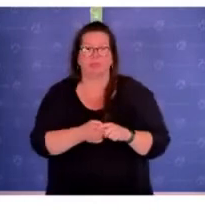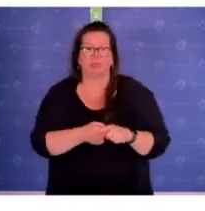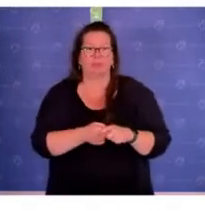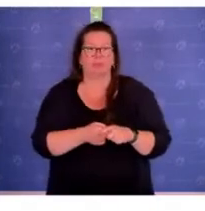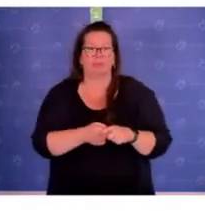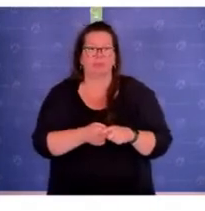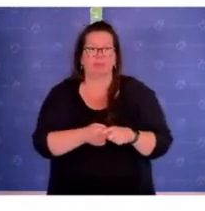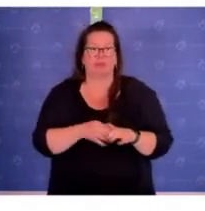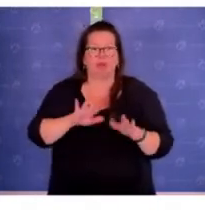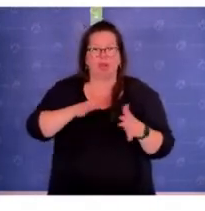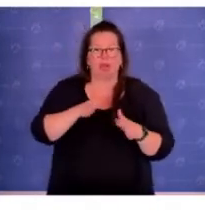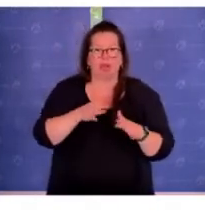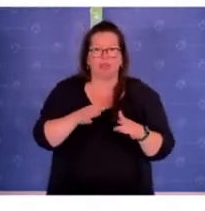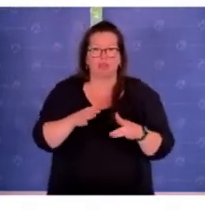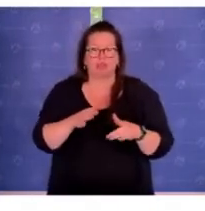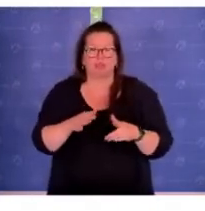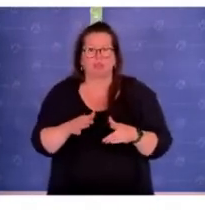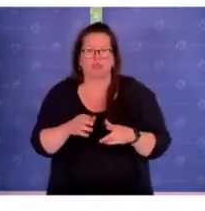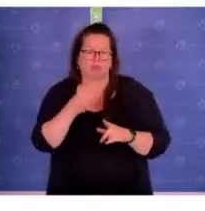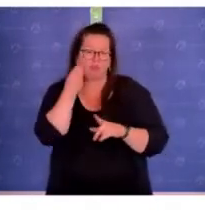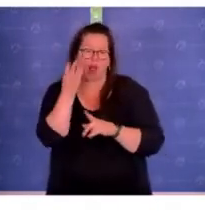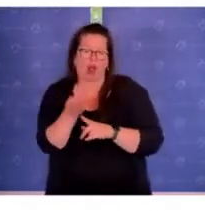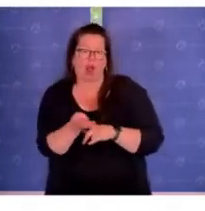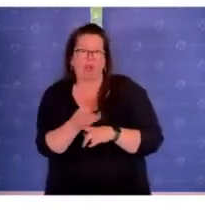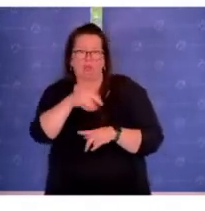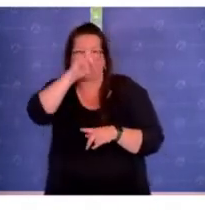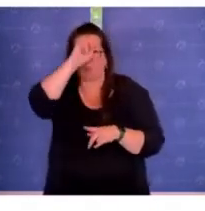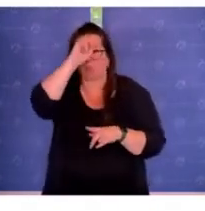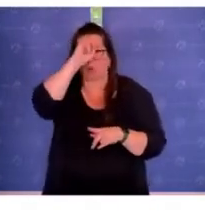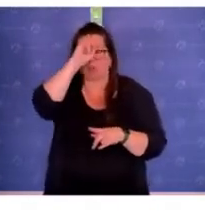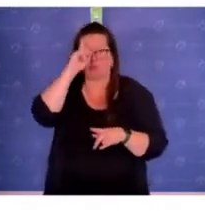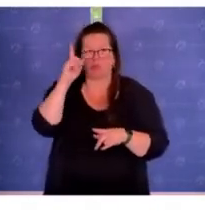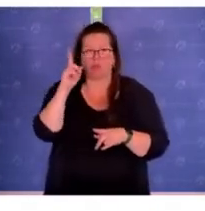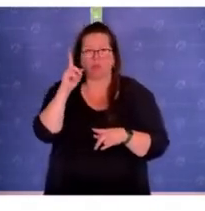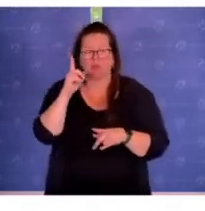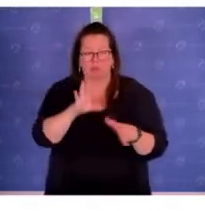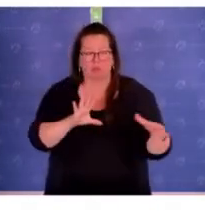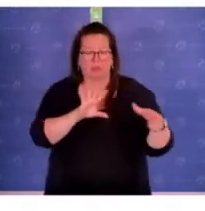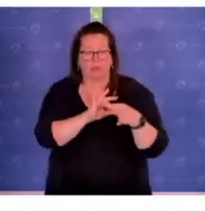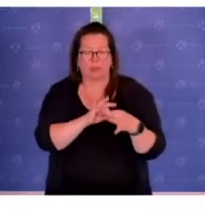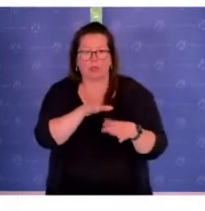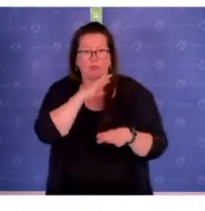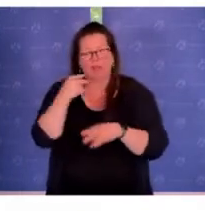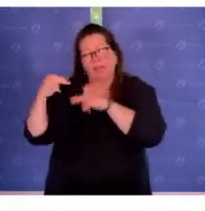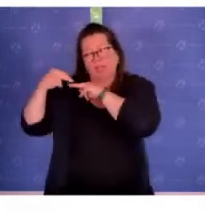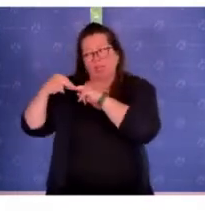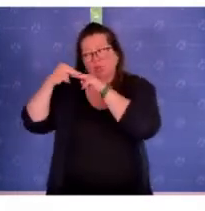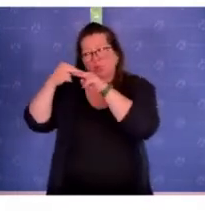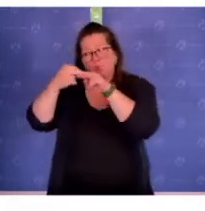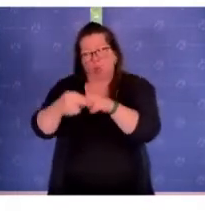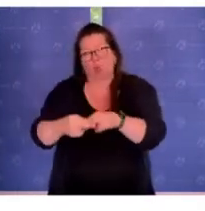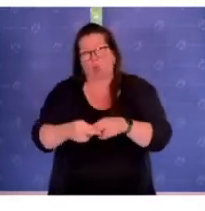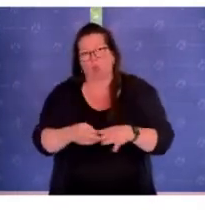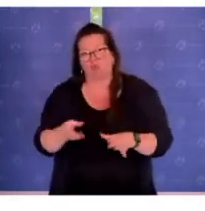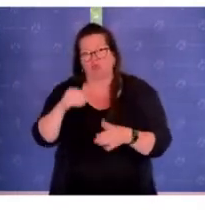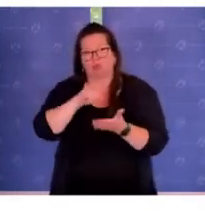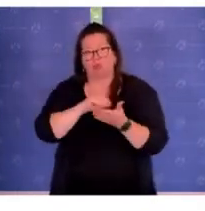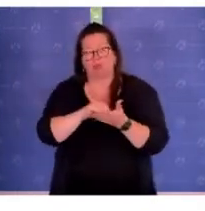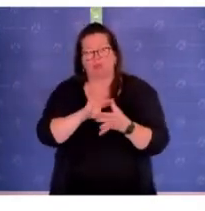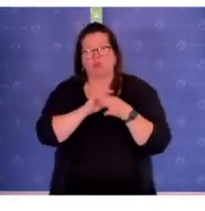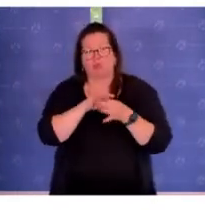die relativ niedrigschwellig am Alltag der Polizistinnen und Polizisten anknüpft. Viel historische Dimensionen auch in Bezug auf